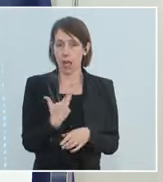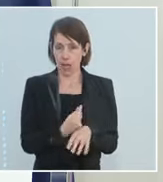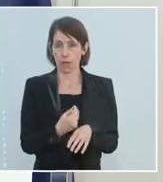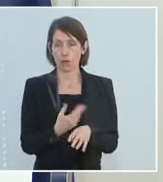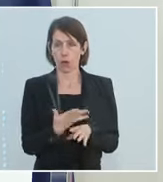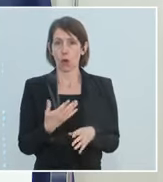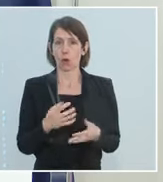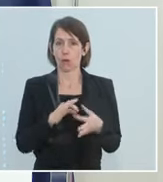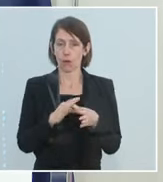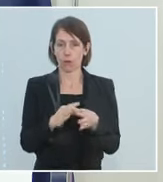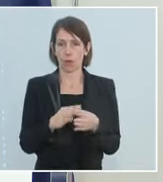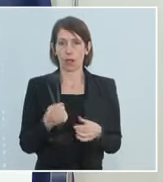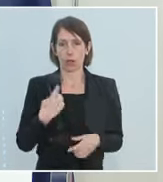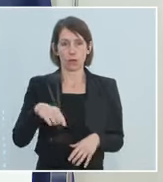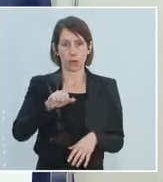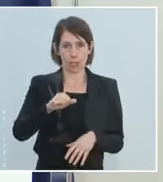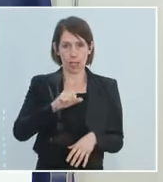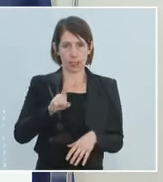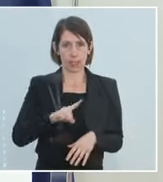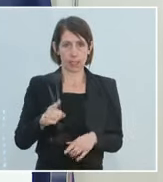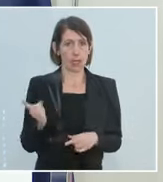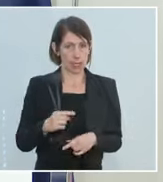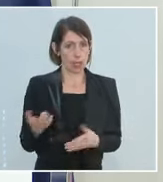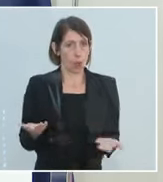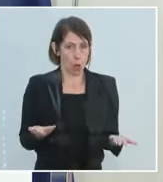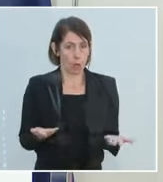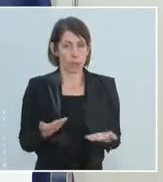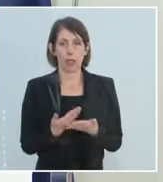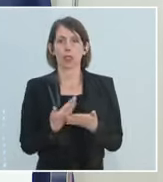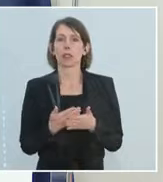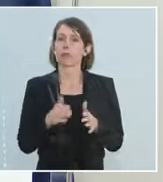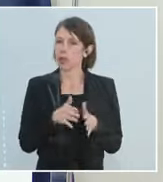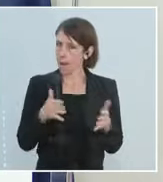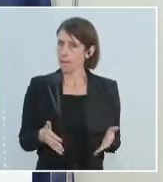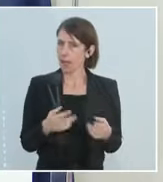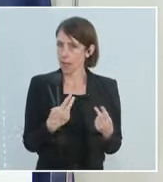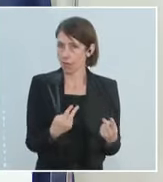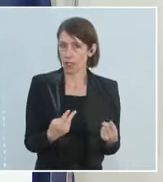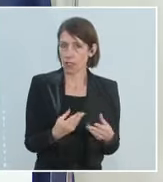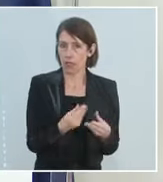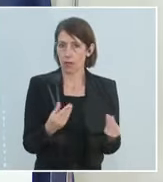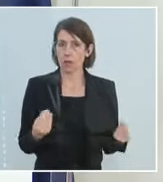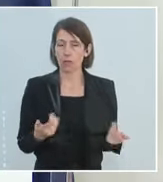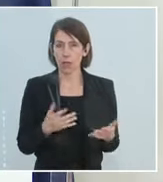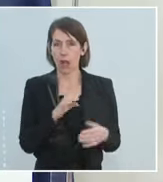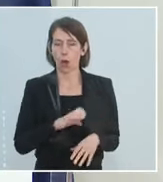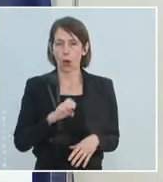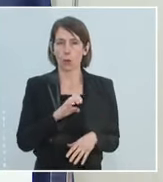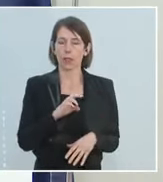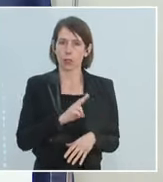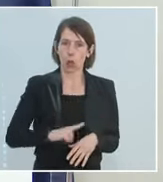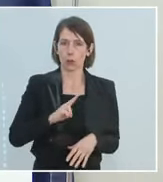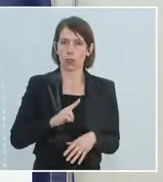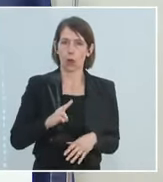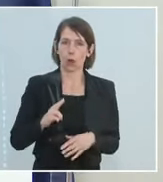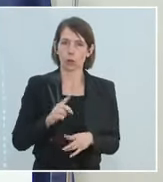Union von AstraZeneca kommt und insofern ist das sehr relevant für die Frage, wie viel Impfstoff die Europäische Union und somit